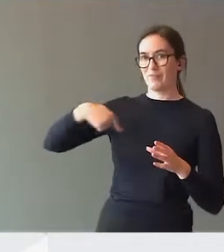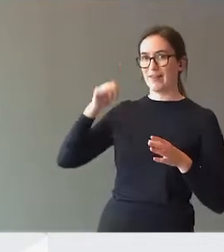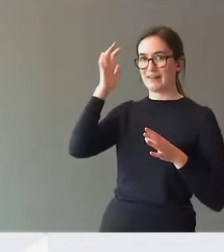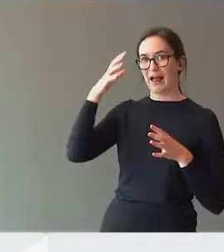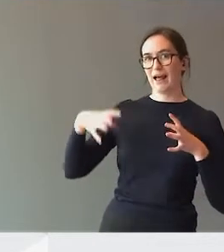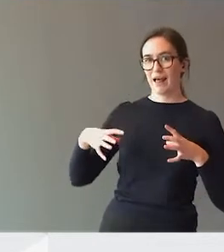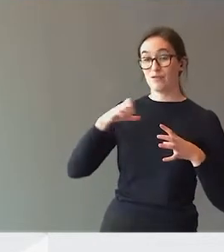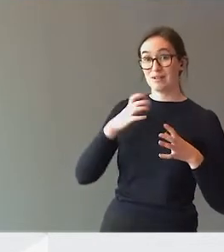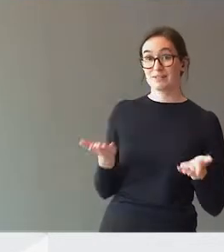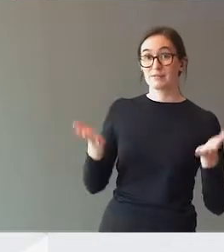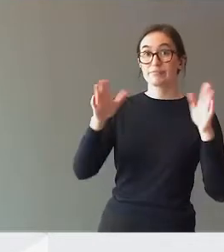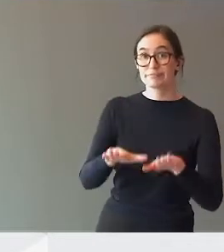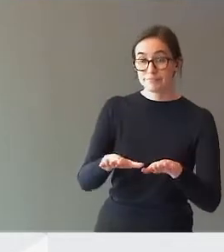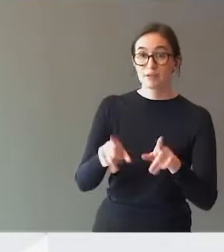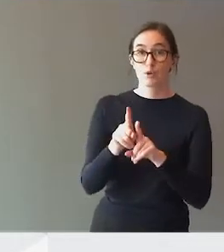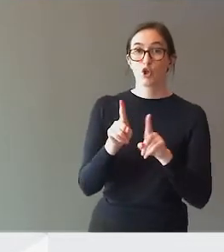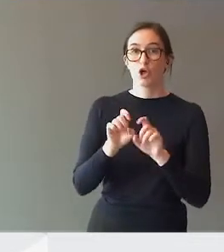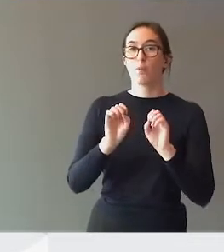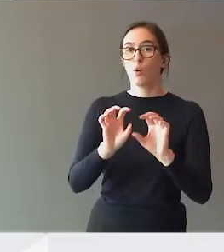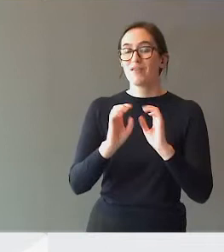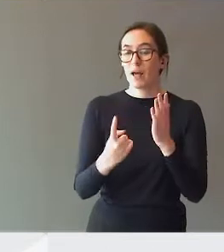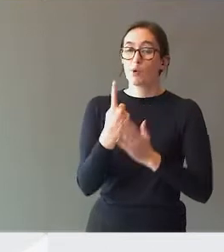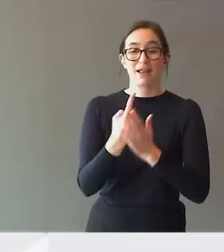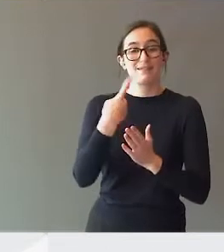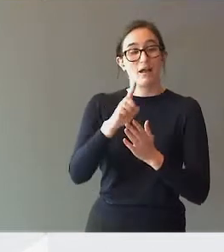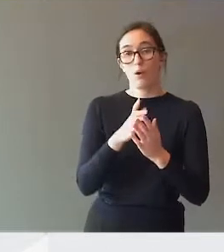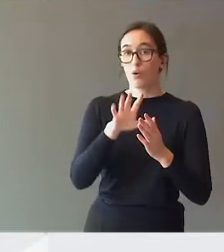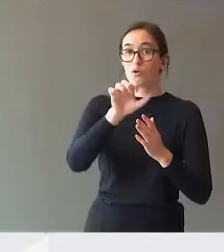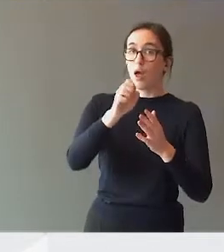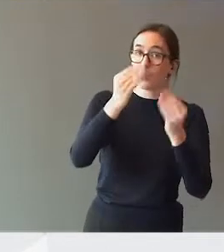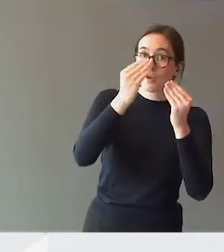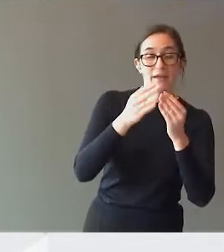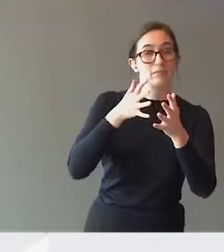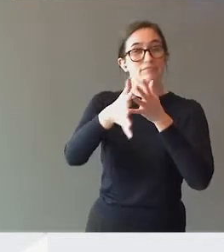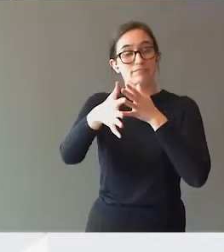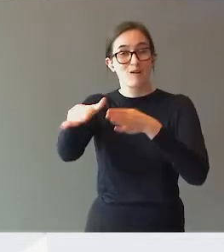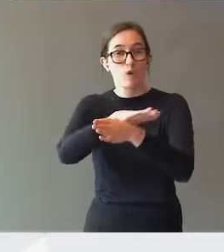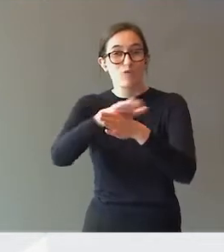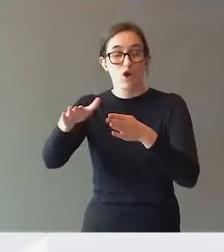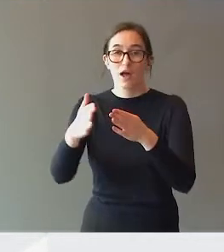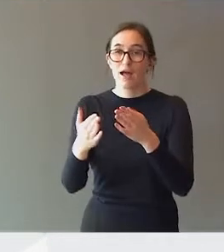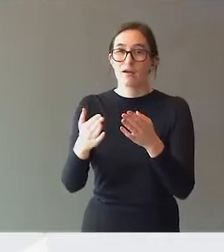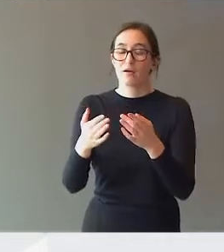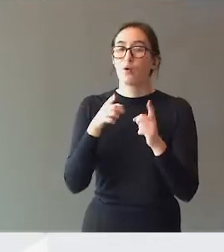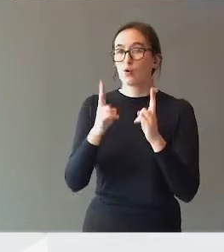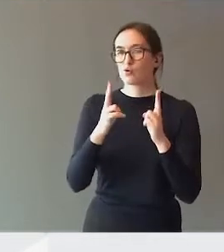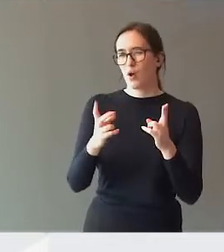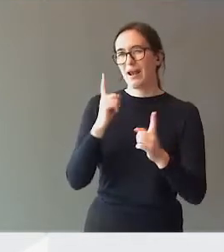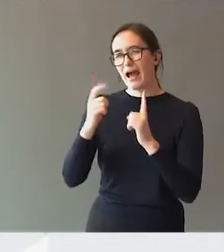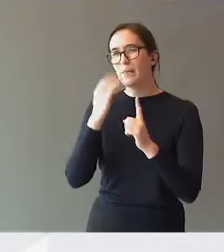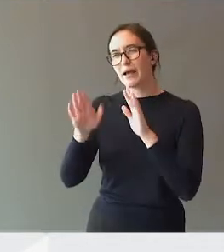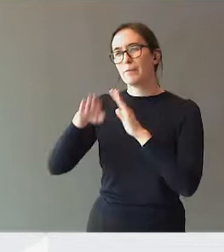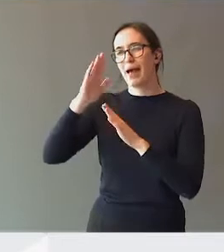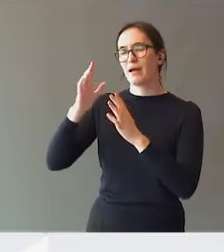påvirke muligheten til å ta en utdanning og fullføre en utdanning. Og det vil i større grad gjøre lærerne usikre